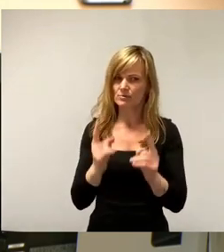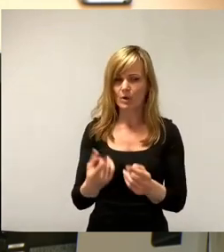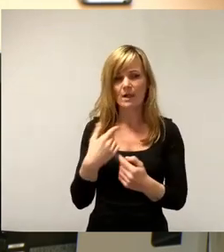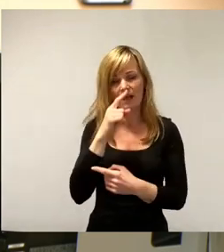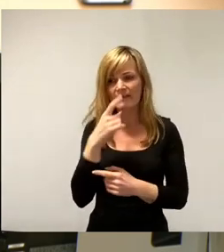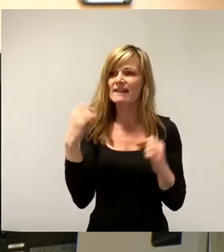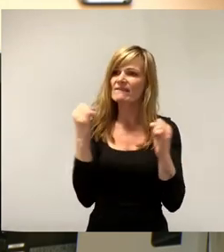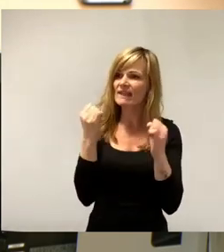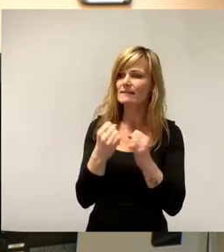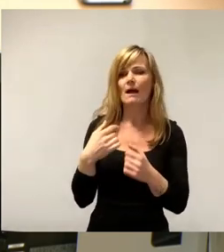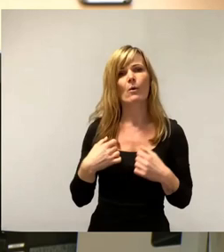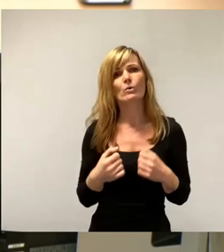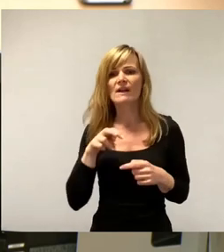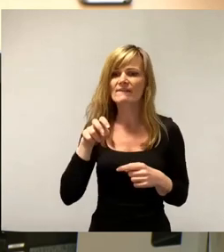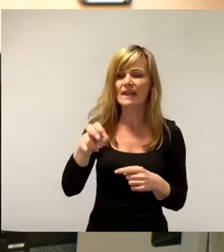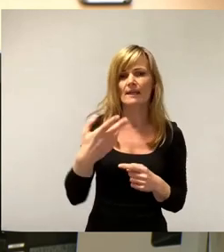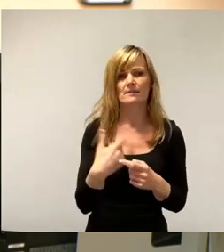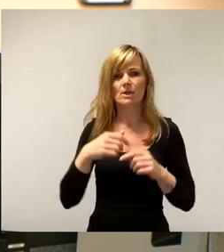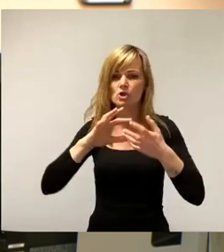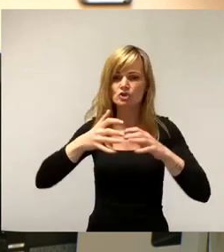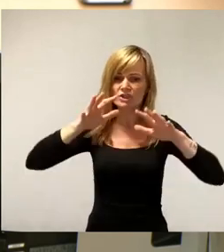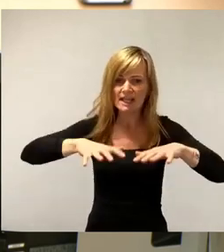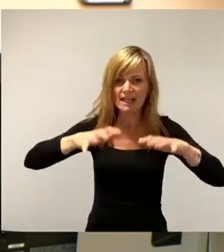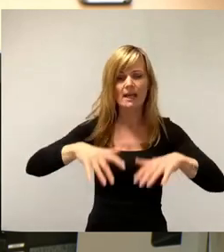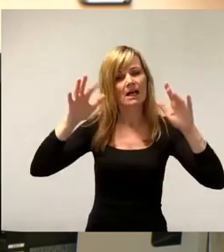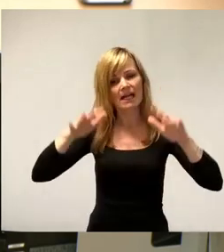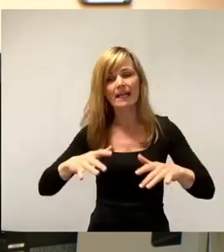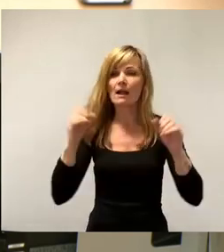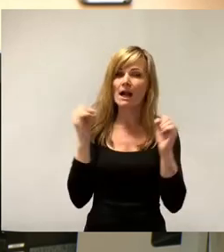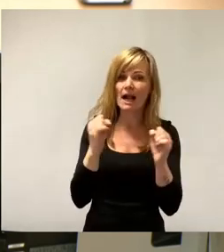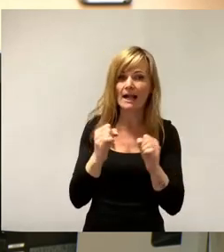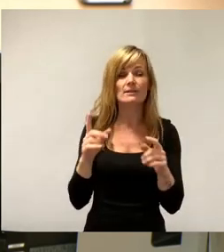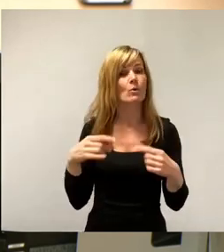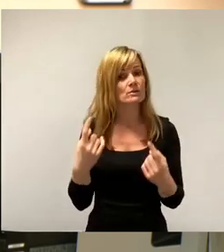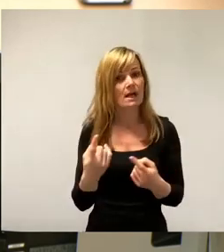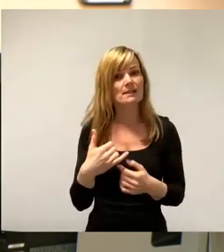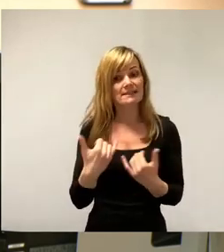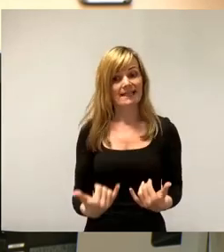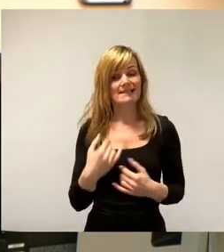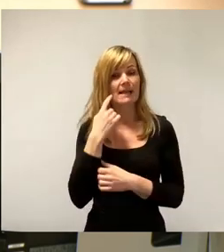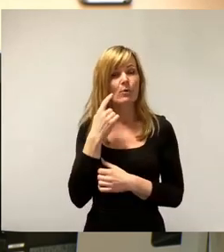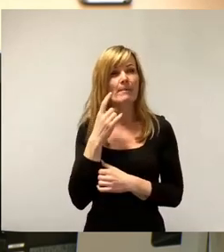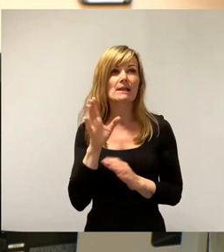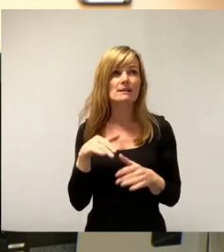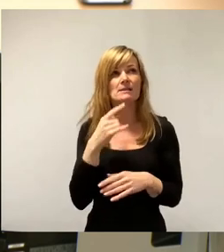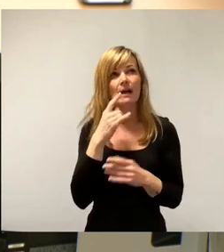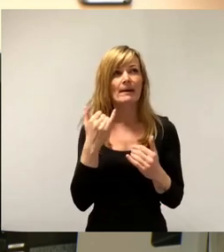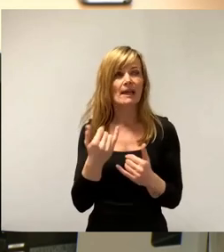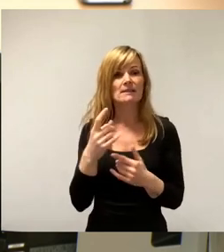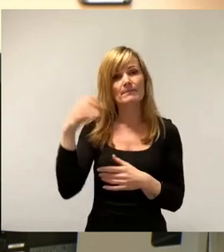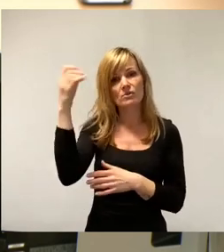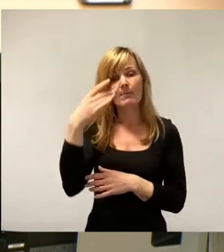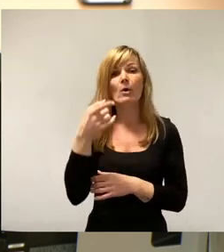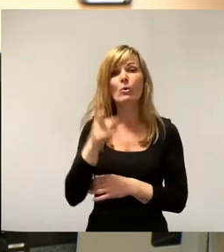Schnee oder es regnet und es ist kalt, haben Sie von den im Moment, gehen wir mal jetzt aus im Sommer 100%